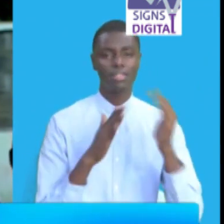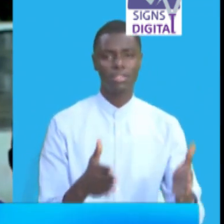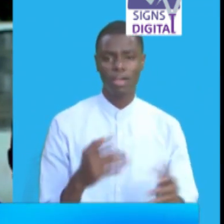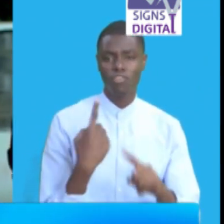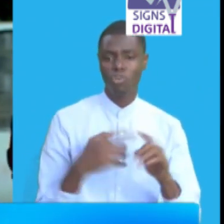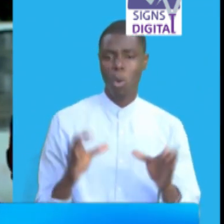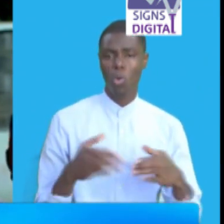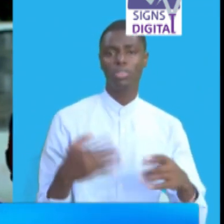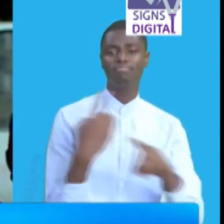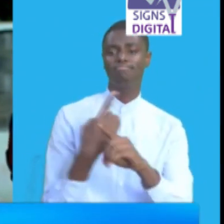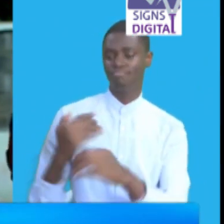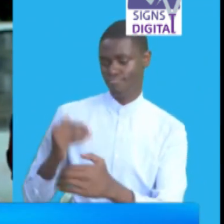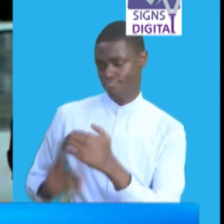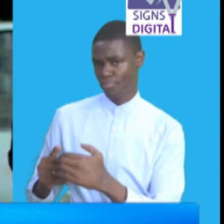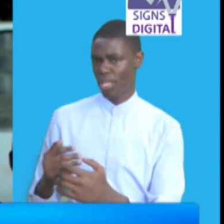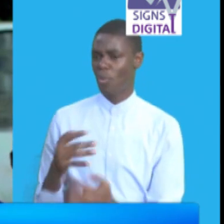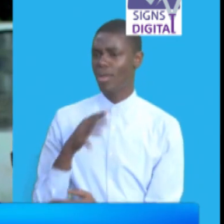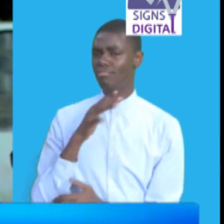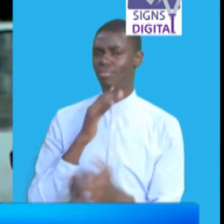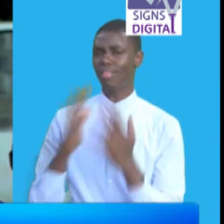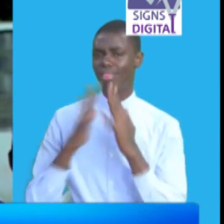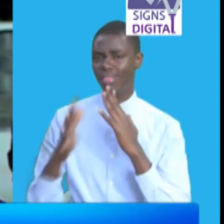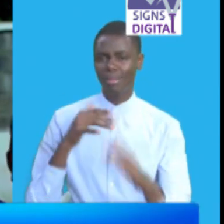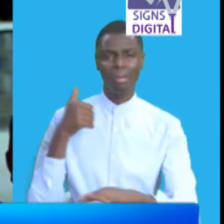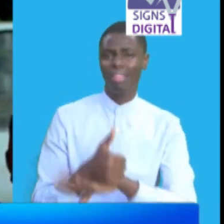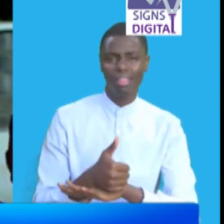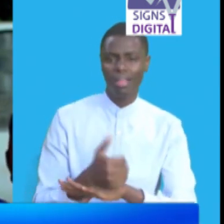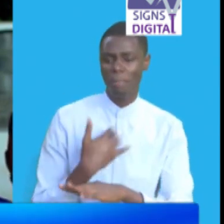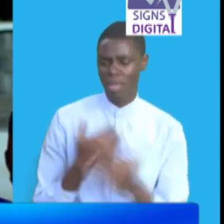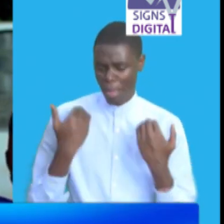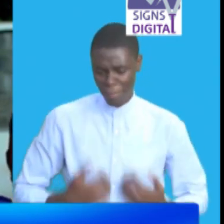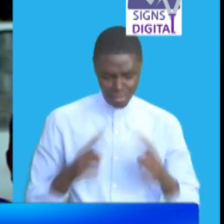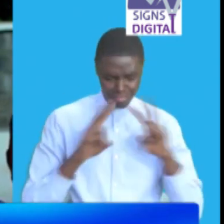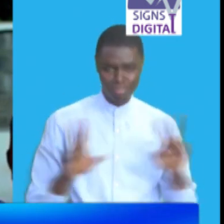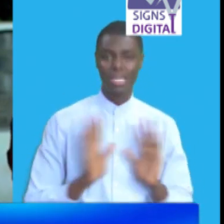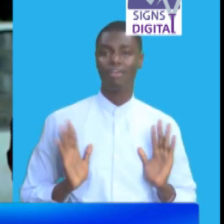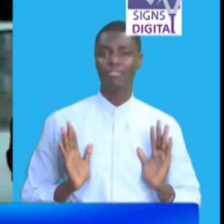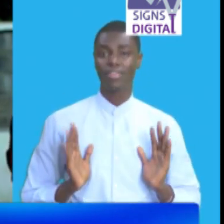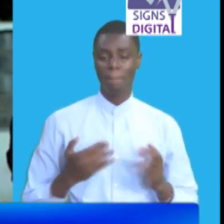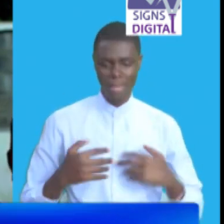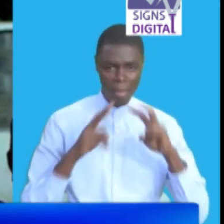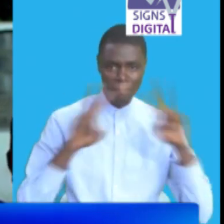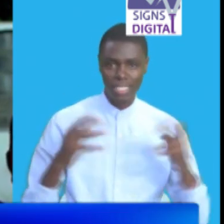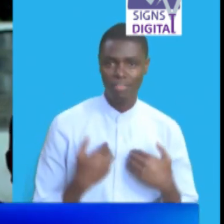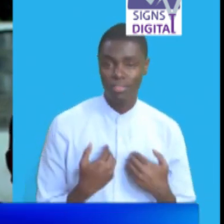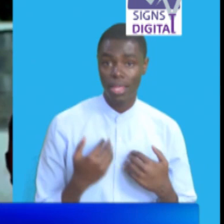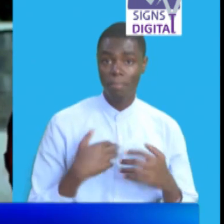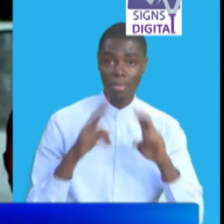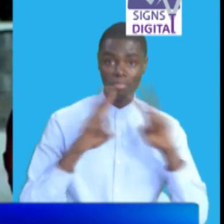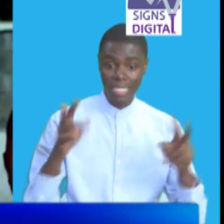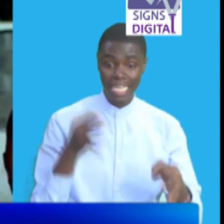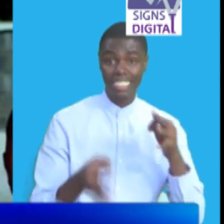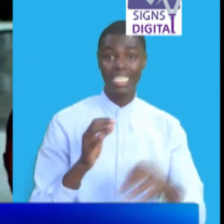wakutoa komindi zambaso siku karibu na sisi waliongea mba sana mimi sijawai kwangea mba mimi ni mutu ya mani mimi ni wavanya peace i was in peace and justice